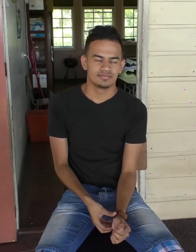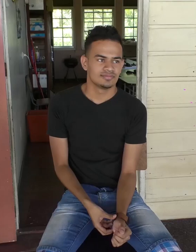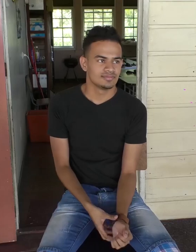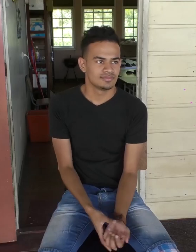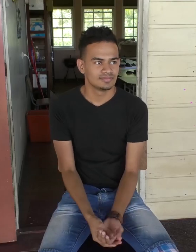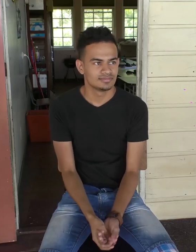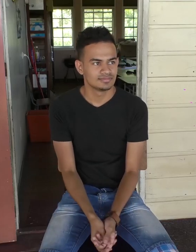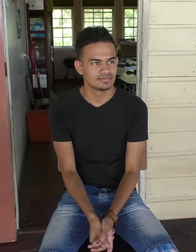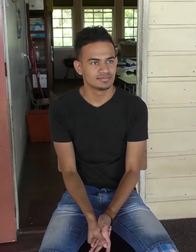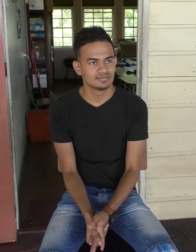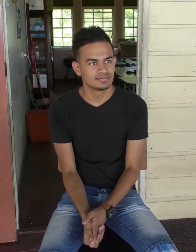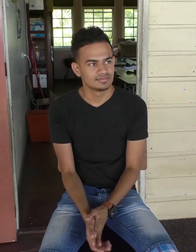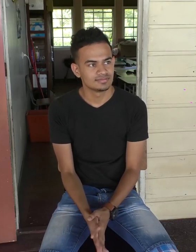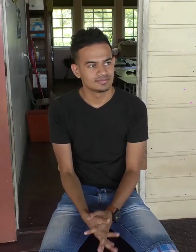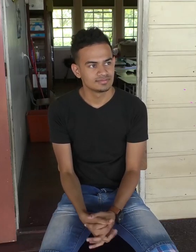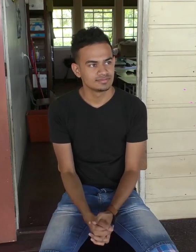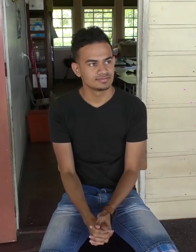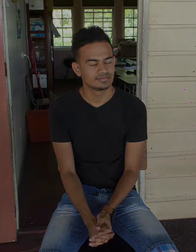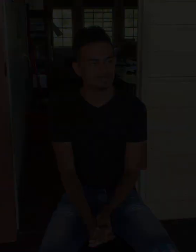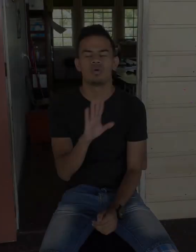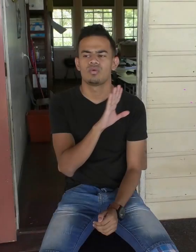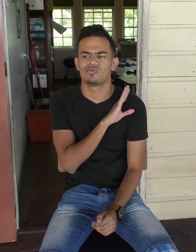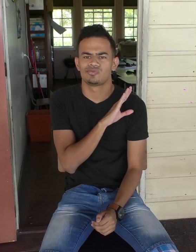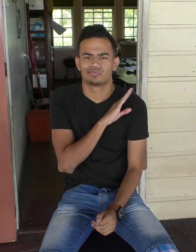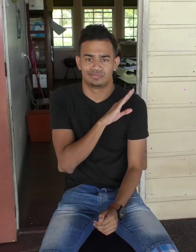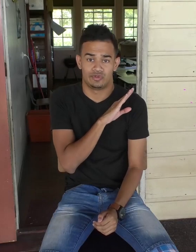krijgen om dat informatie te geven.